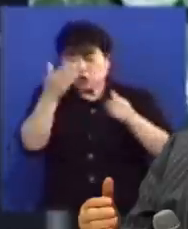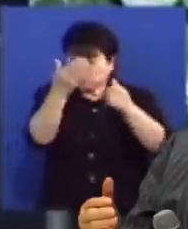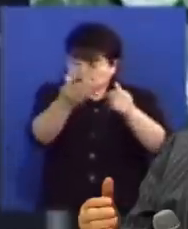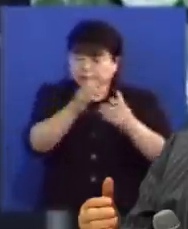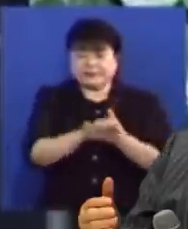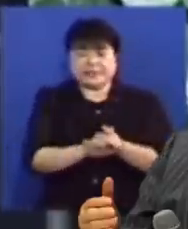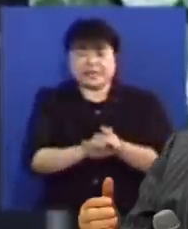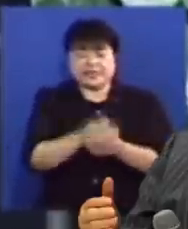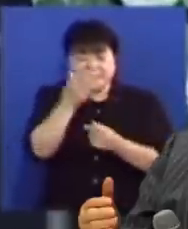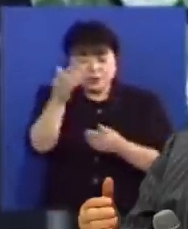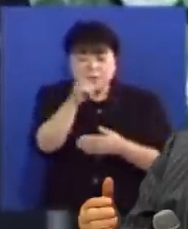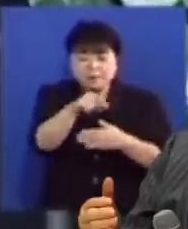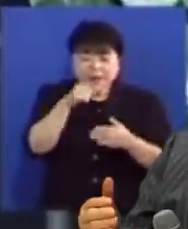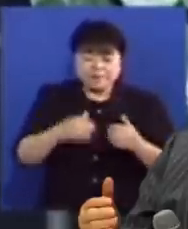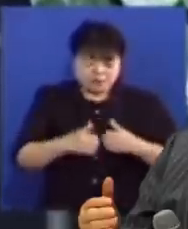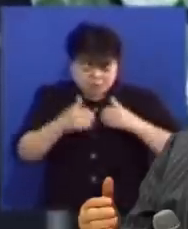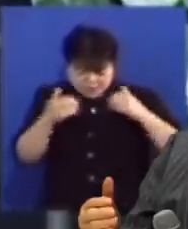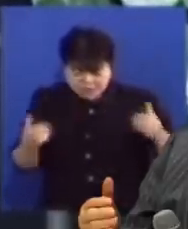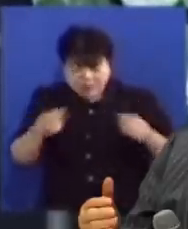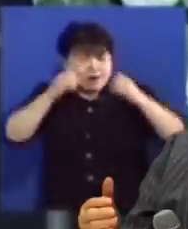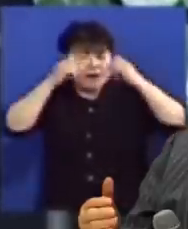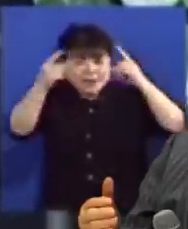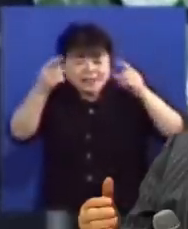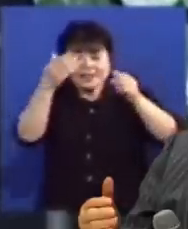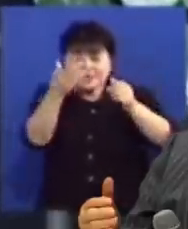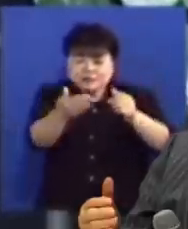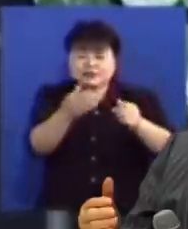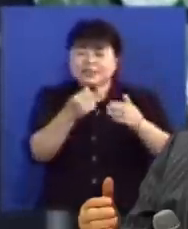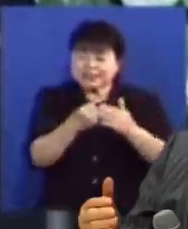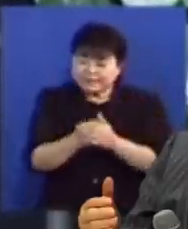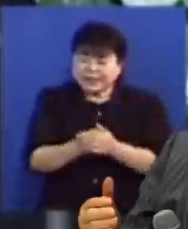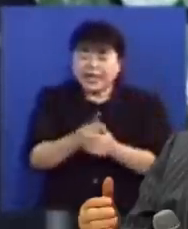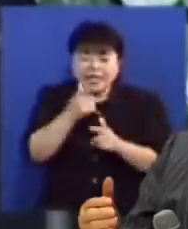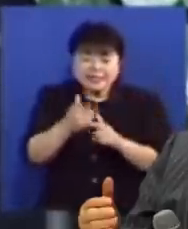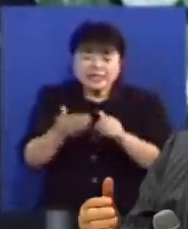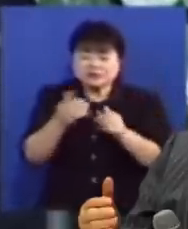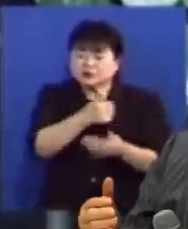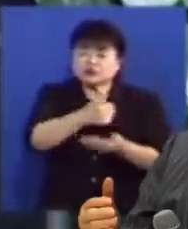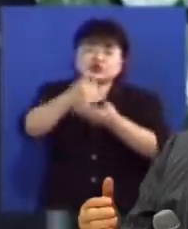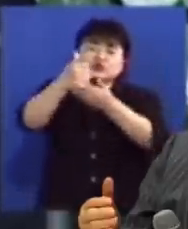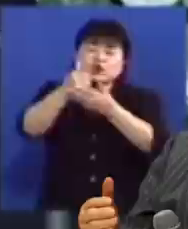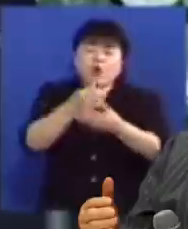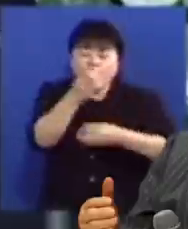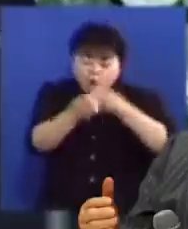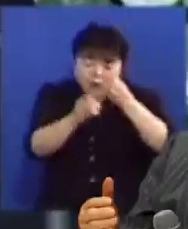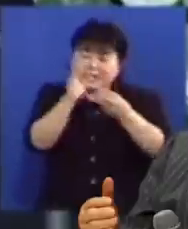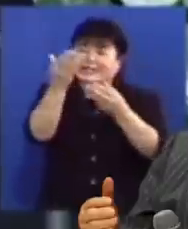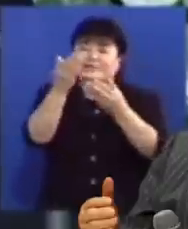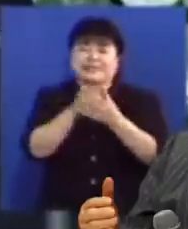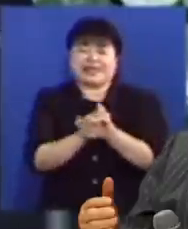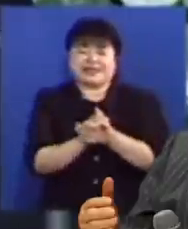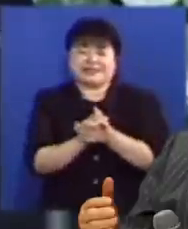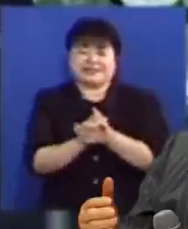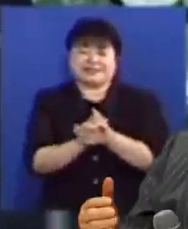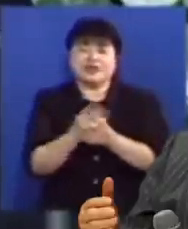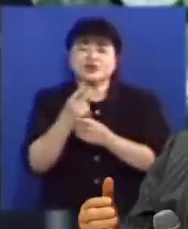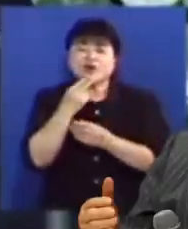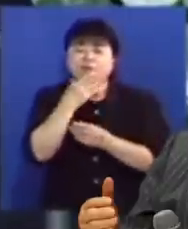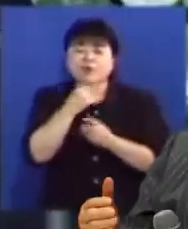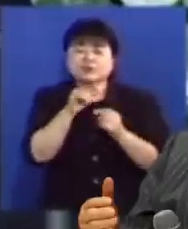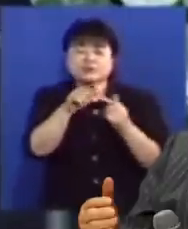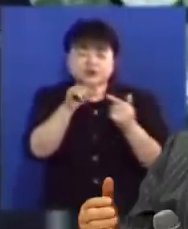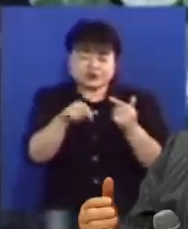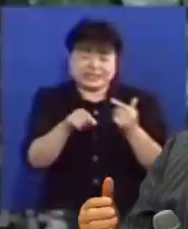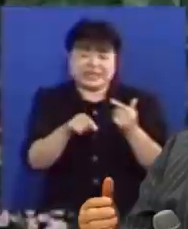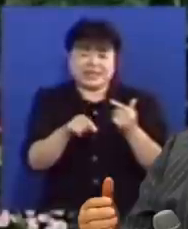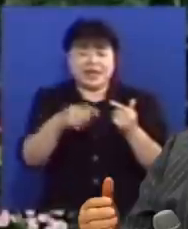여러분의 마음 문을 열어서 깨닫게 해주셨기 때문에 예수님을 주로 고백하게 된 것입니다 요한복음 16장